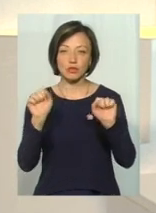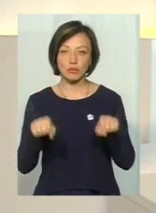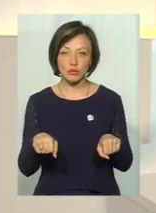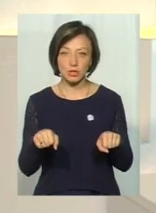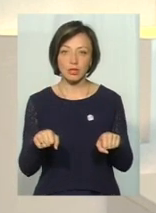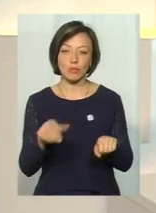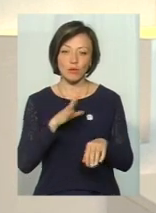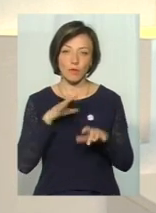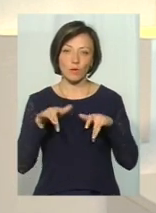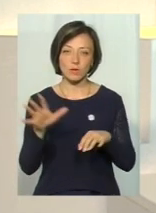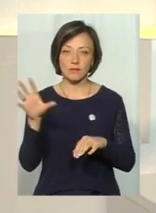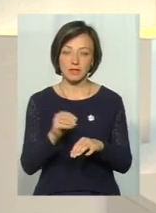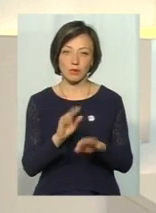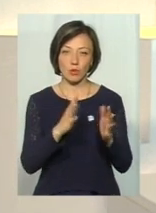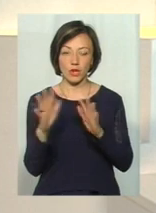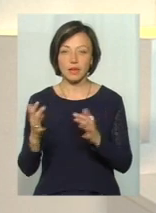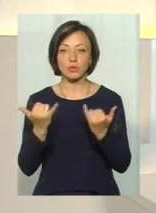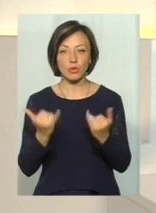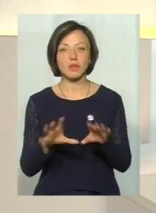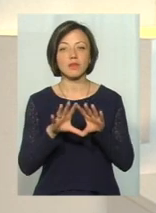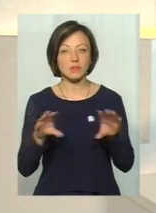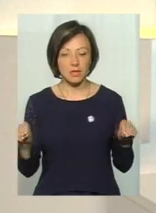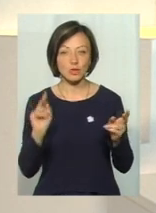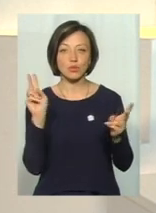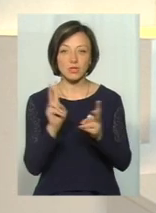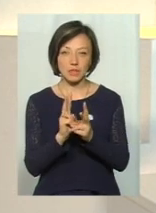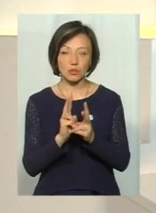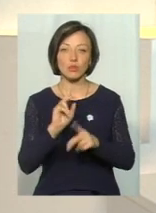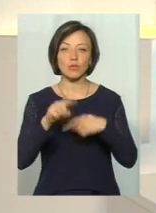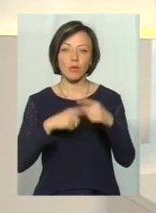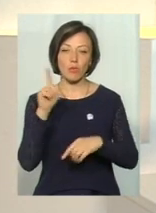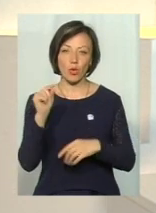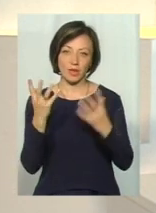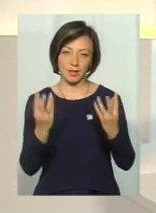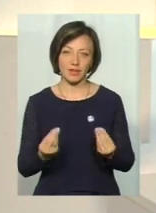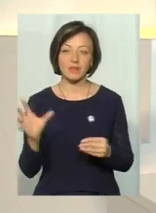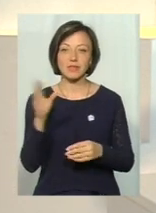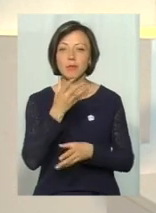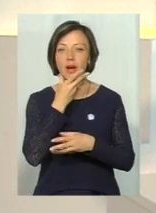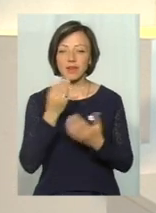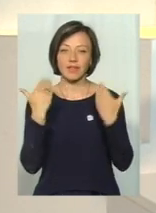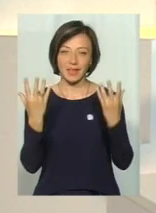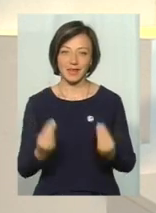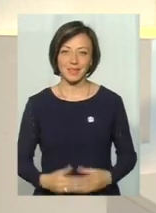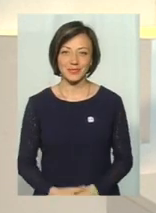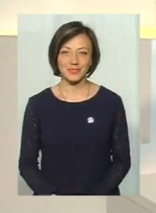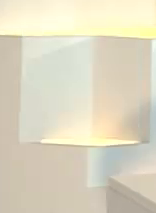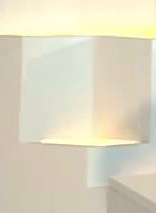бути в курсі всіх справ. А на сьогодні це все. Зустрінемося вже у понеділок. Всім гарних вихідних!